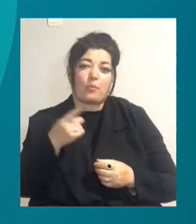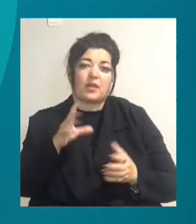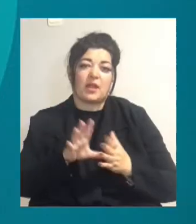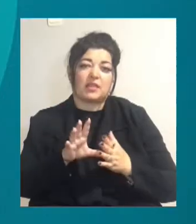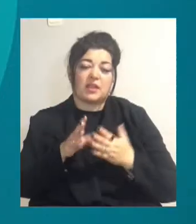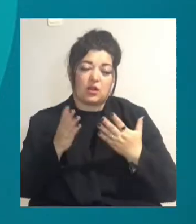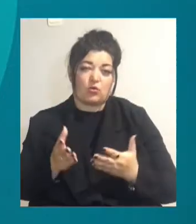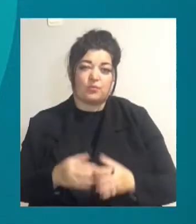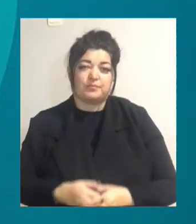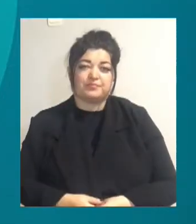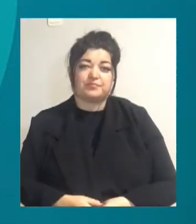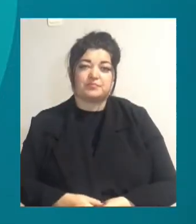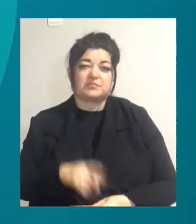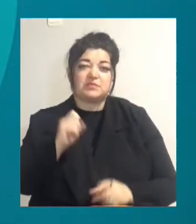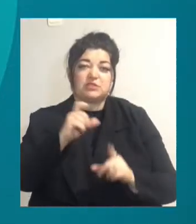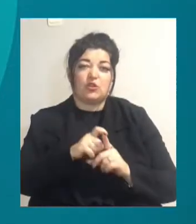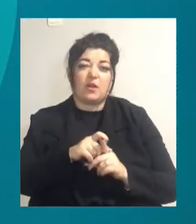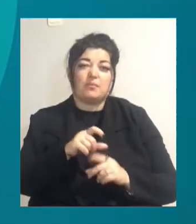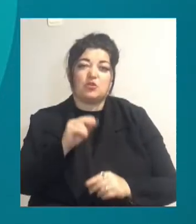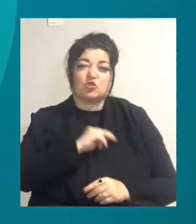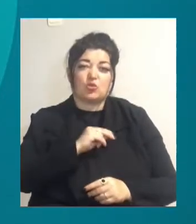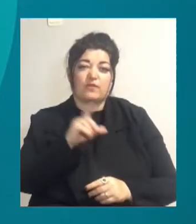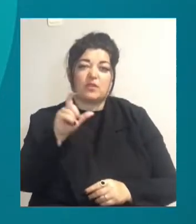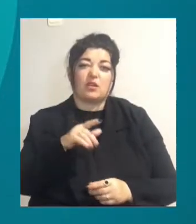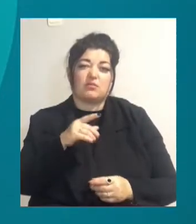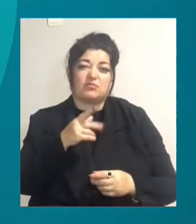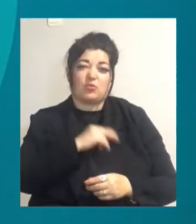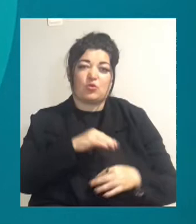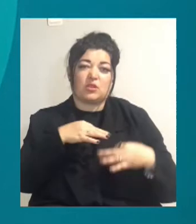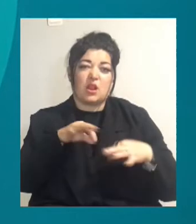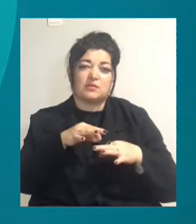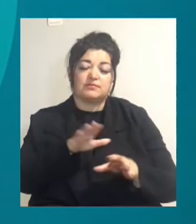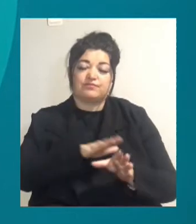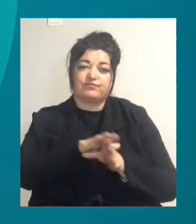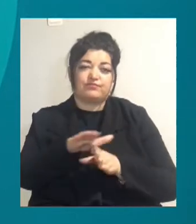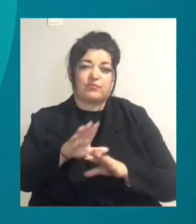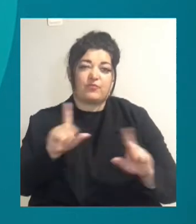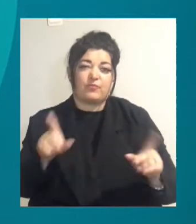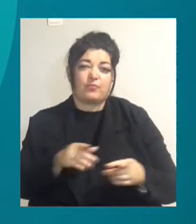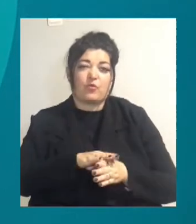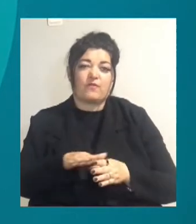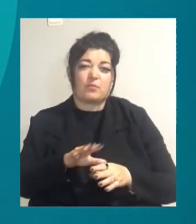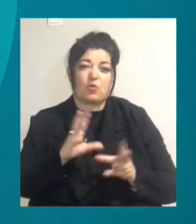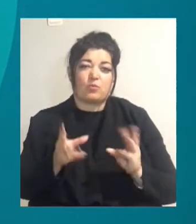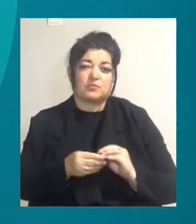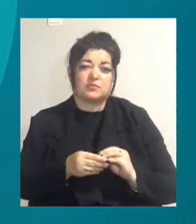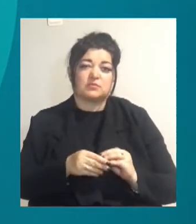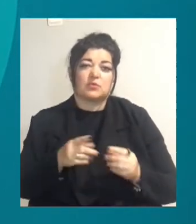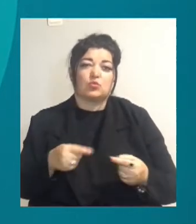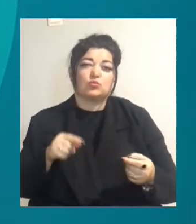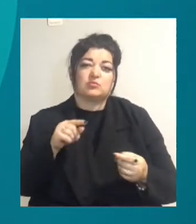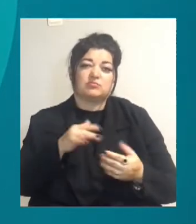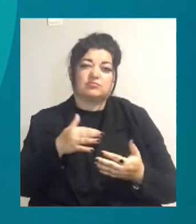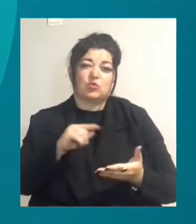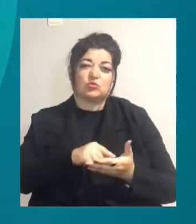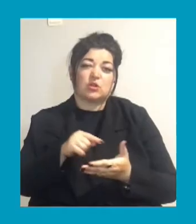За словами чиновника, роботу міського транспорту віддовнили на повному обсязі. Медичні установи, школи та дитячі сади працюють в